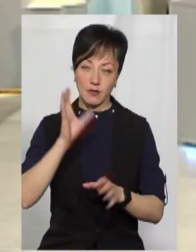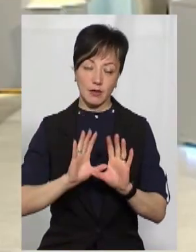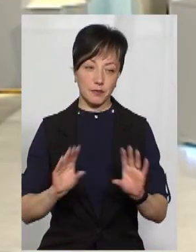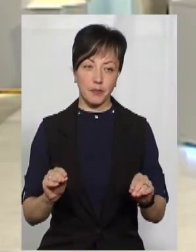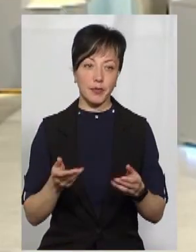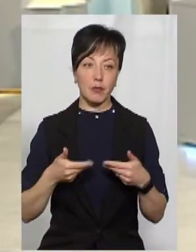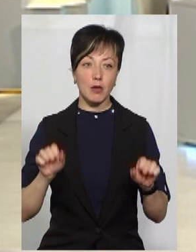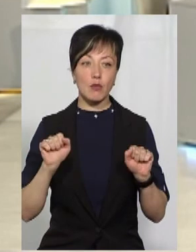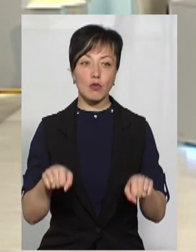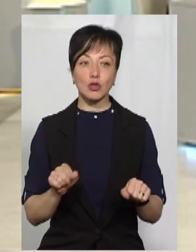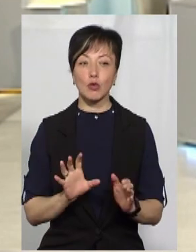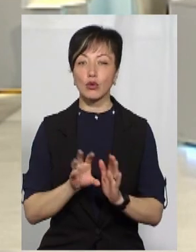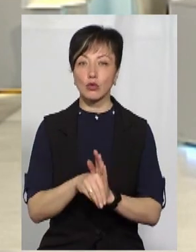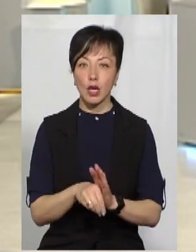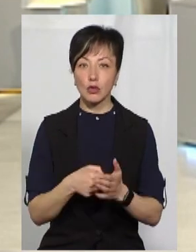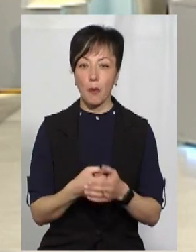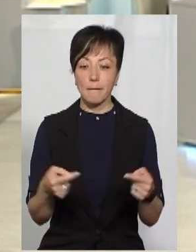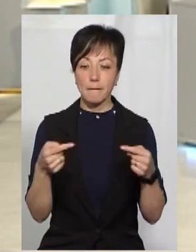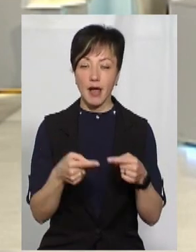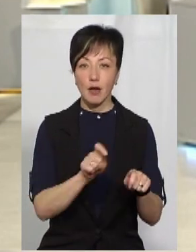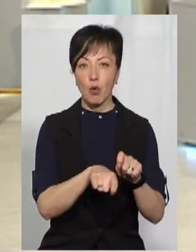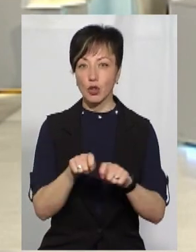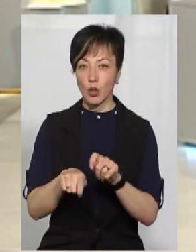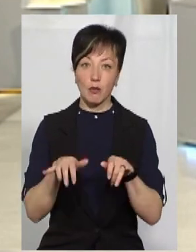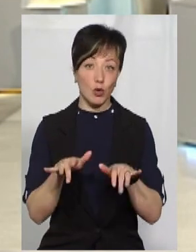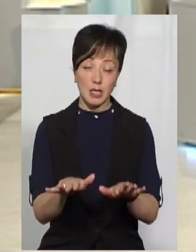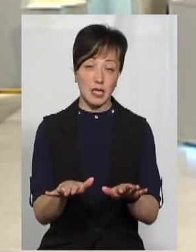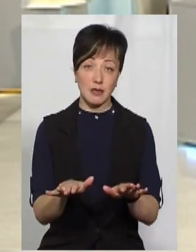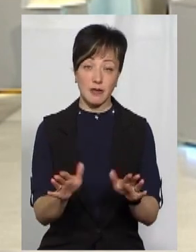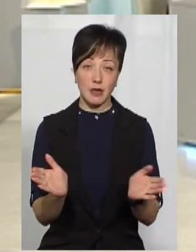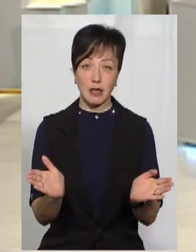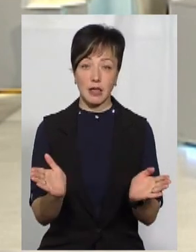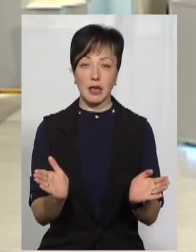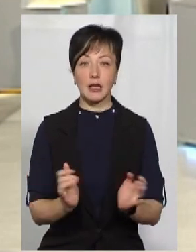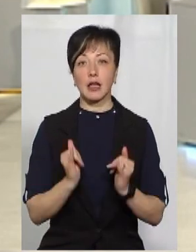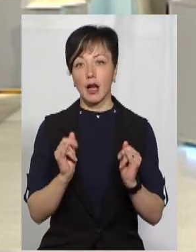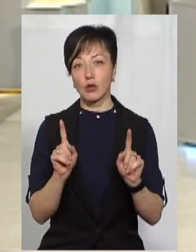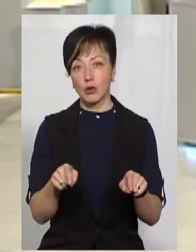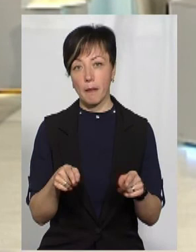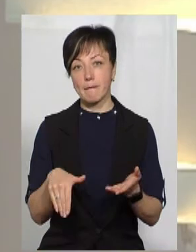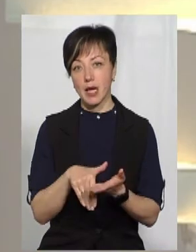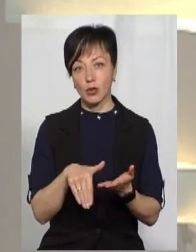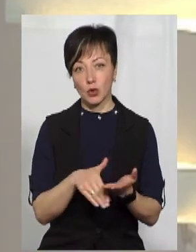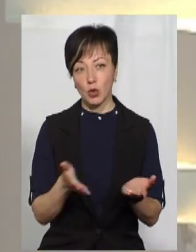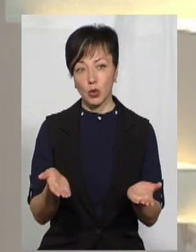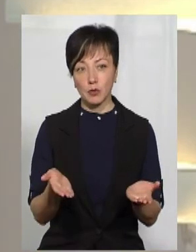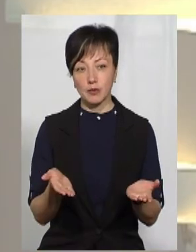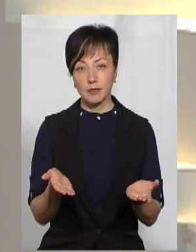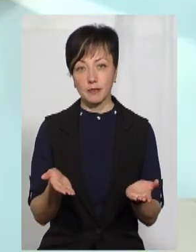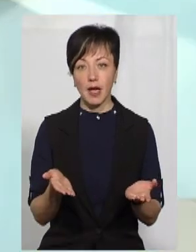освіти. Ми можемо лише долучатися до певних моніторингових процесів, власне, для того, щоб… Методологія, може?